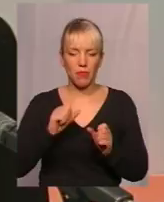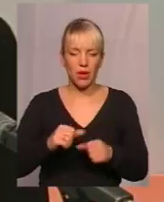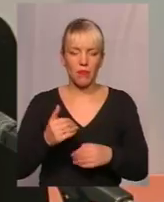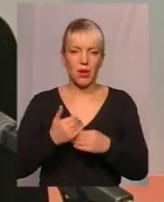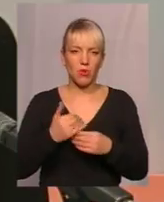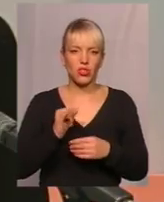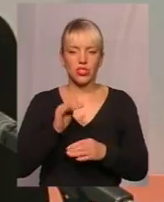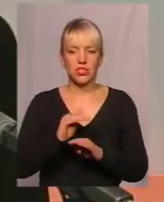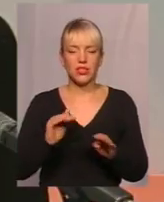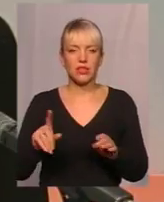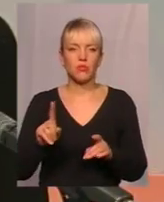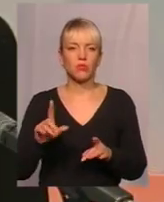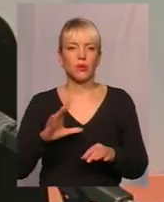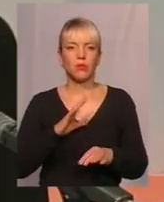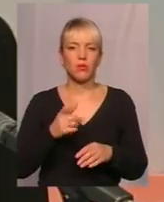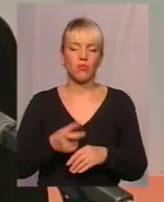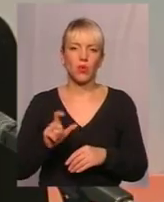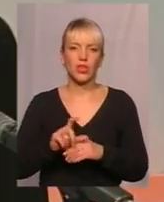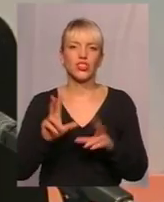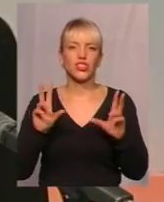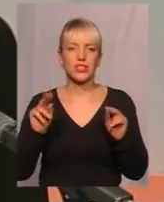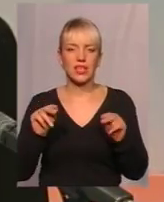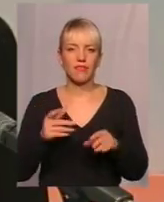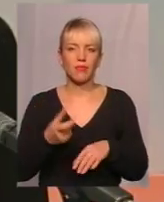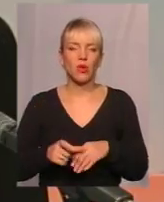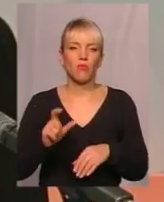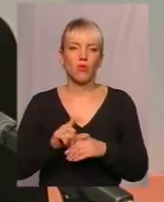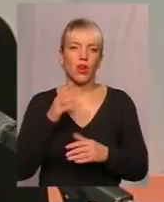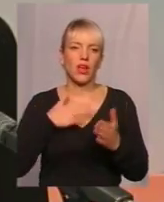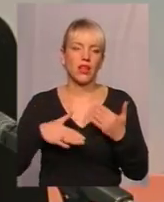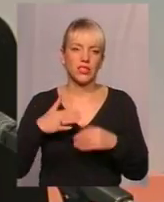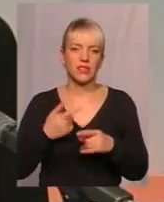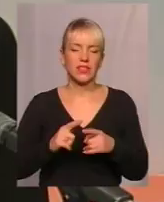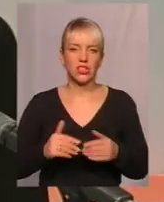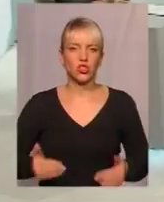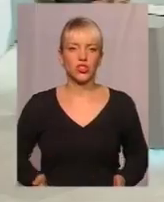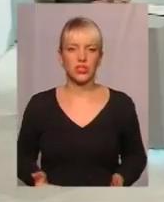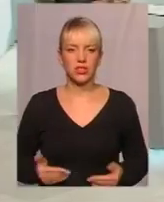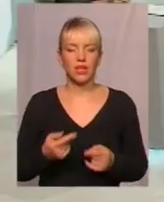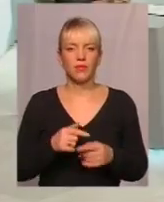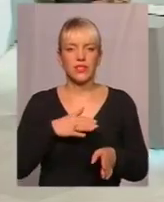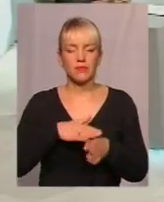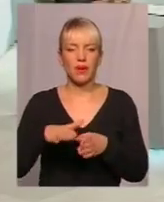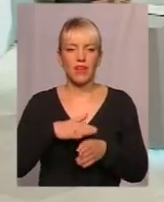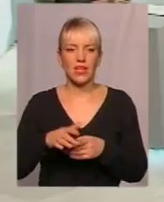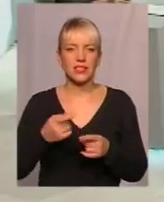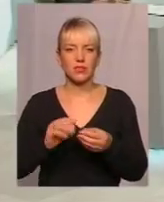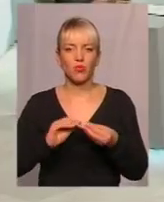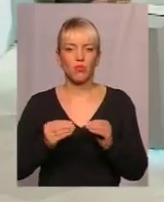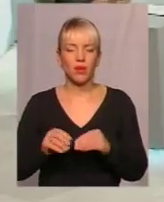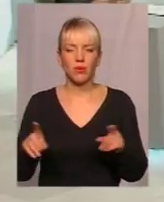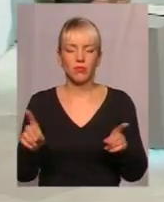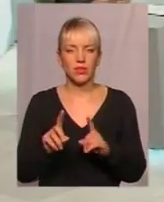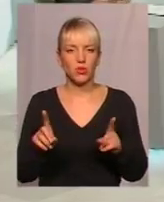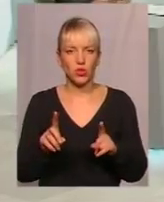більш, скажімо так, щастливими, більш радостними в цій жизни, справляться з проблемами, які